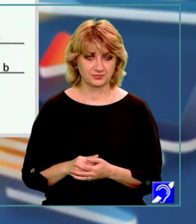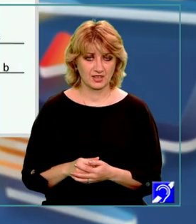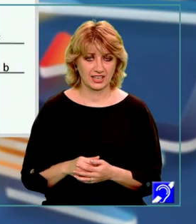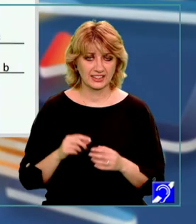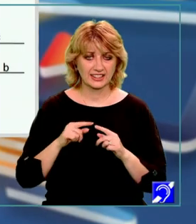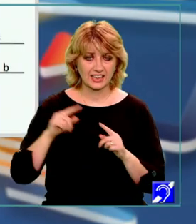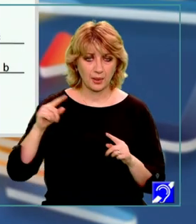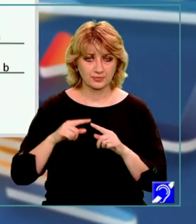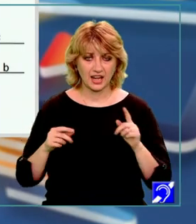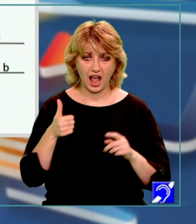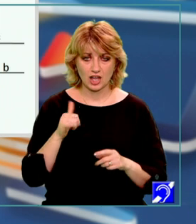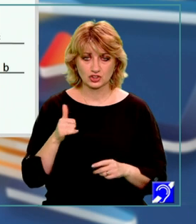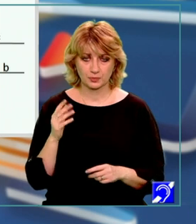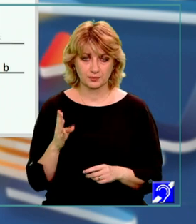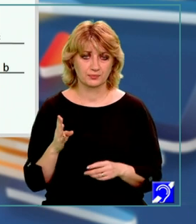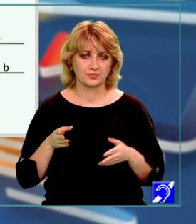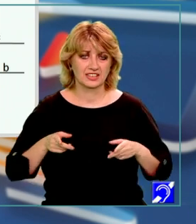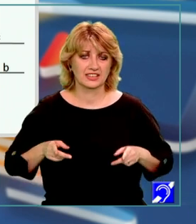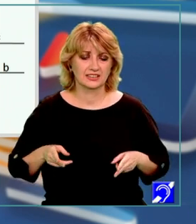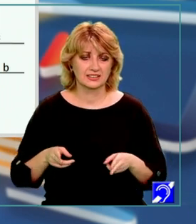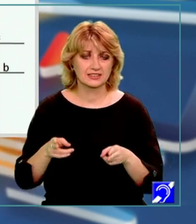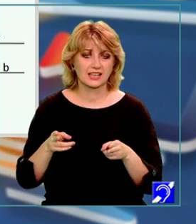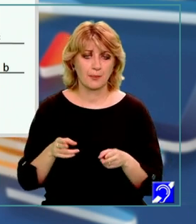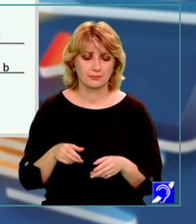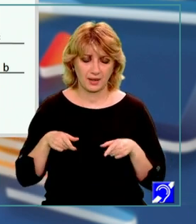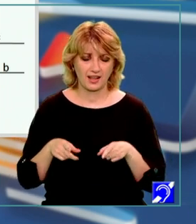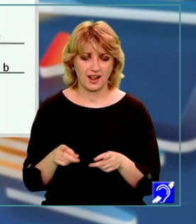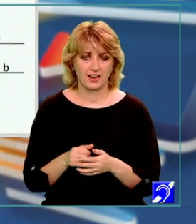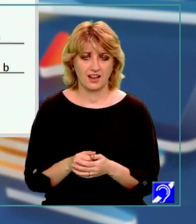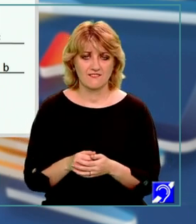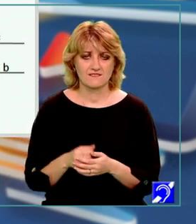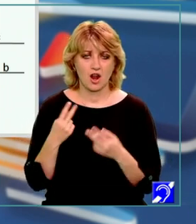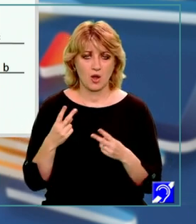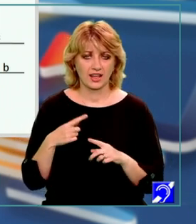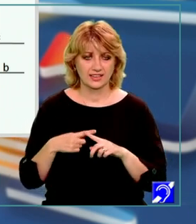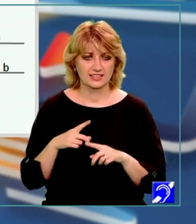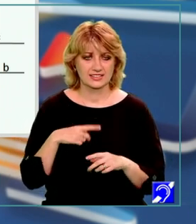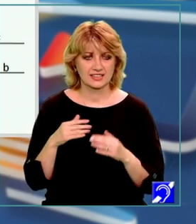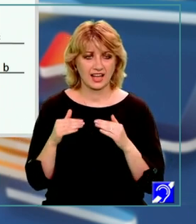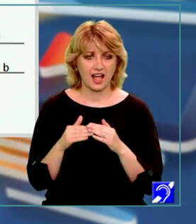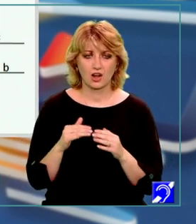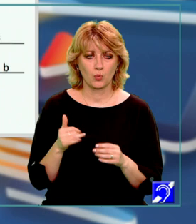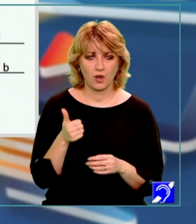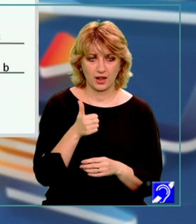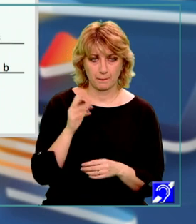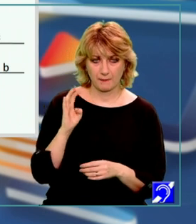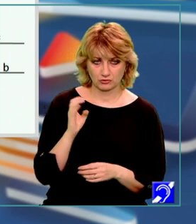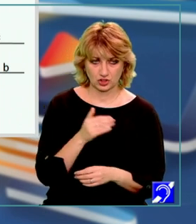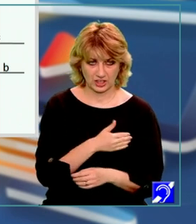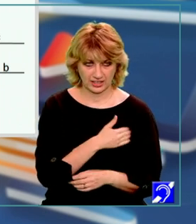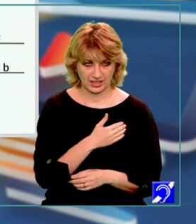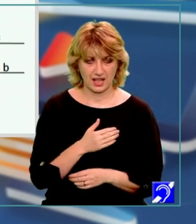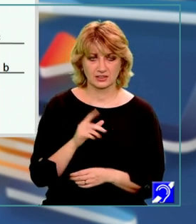B sunt paralele. Valoarea lui X este egală cu la punctul A, 40 de grade, la B,